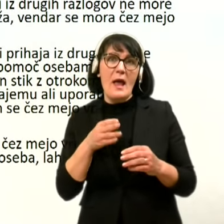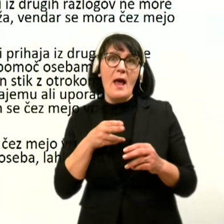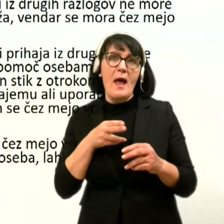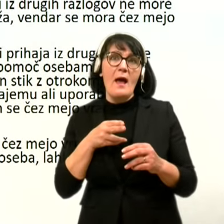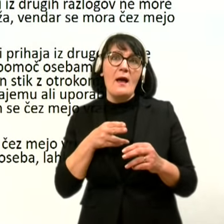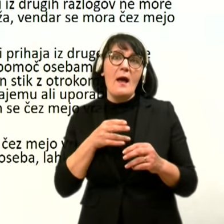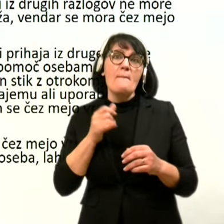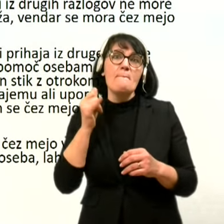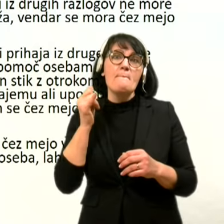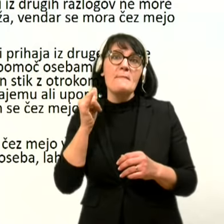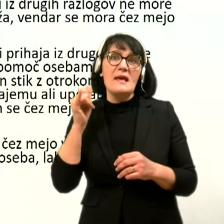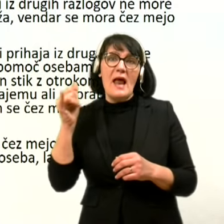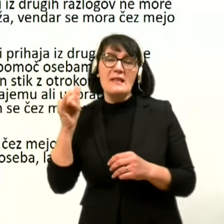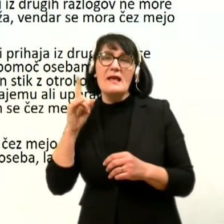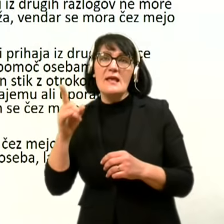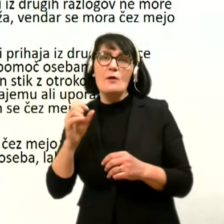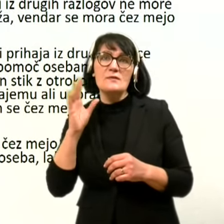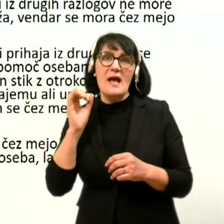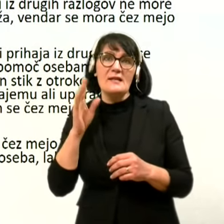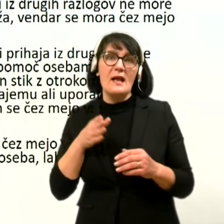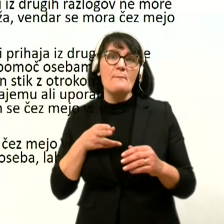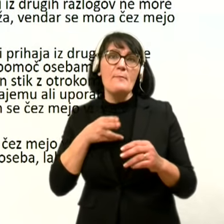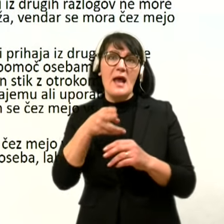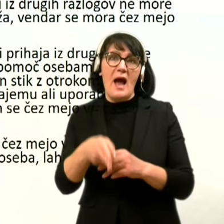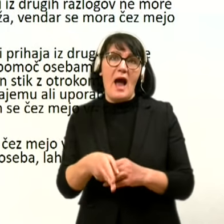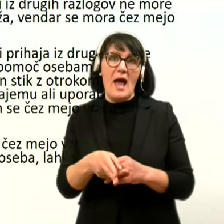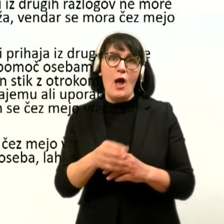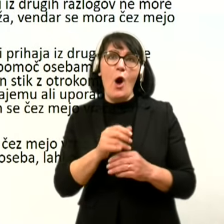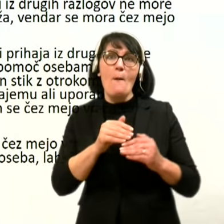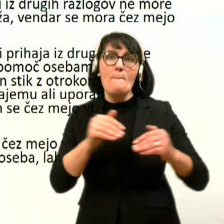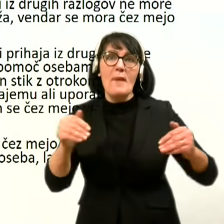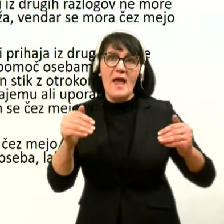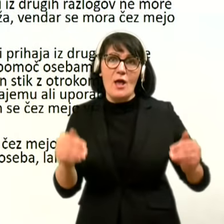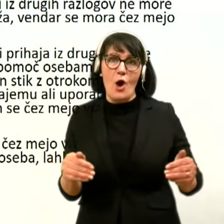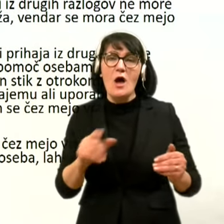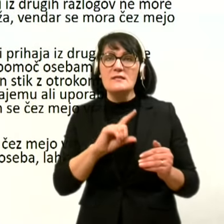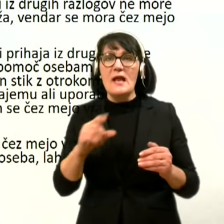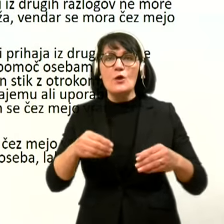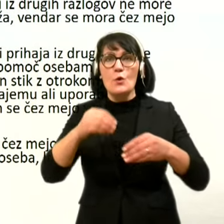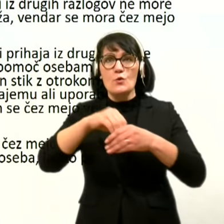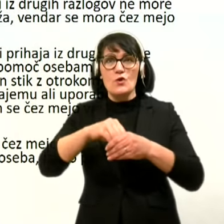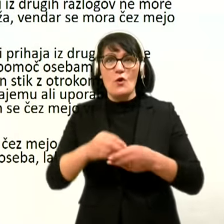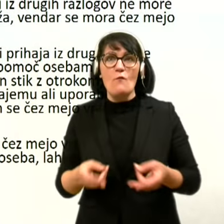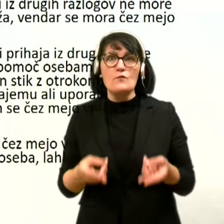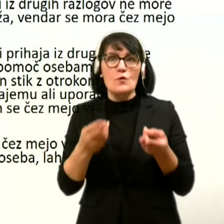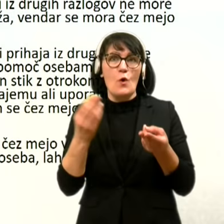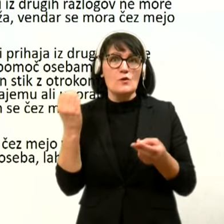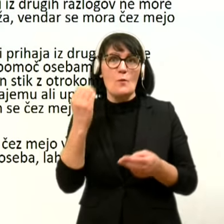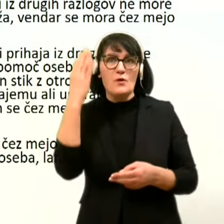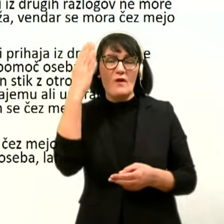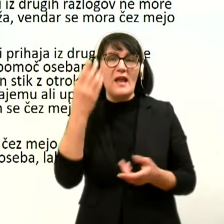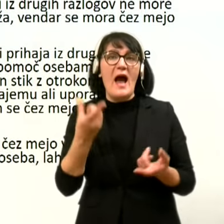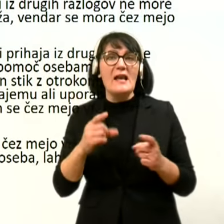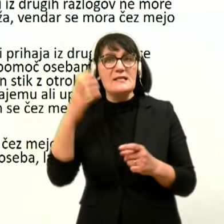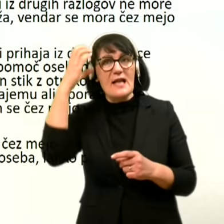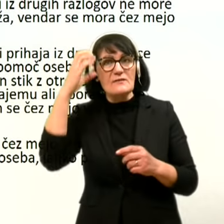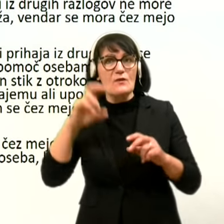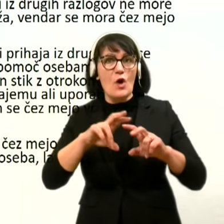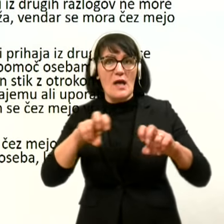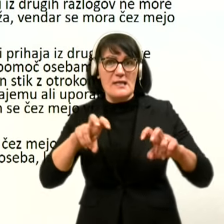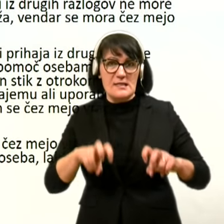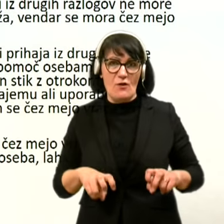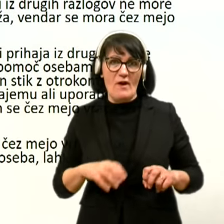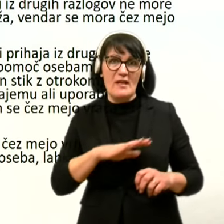dnevno ali občasno prehajajo mejo zradi vključenosti v vzgojo, izobraževanje ali znanstveno raziskovanje v naši